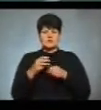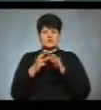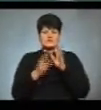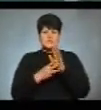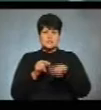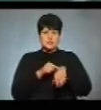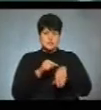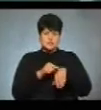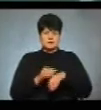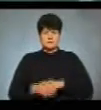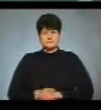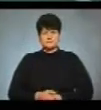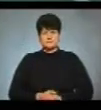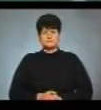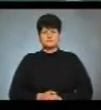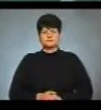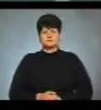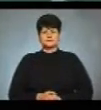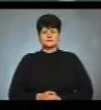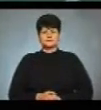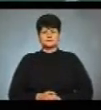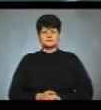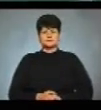годині. Світлана Лазорик, Василь Пенчук, новини.